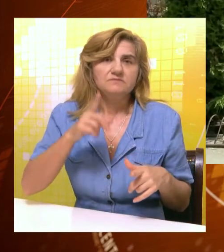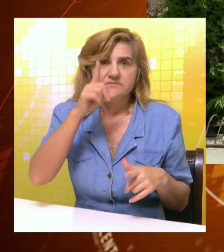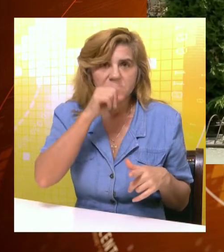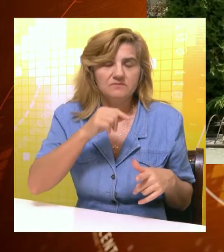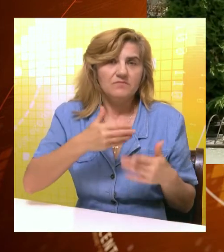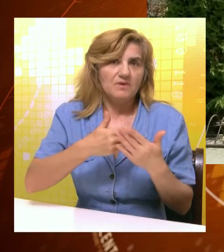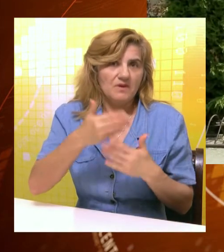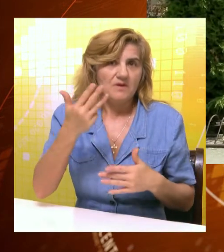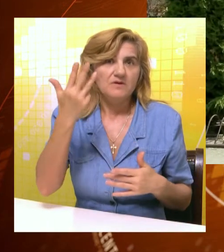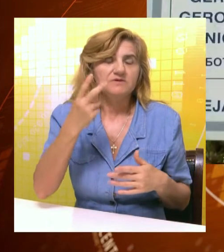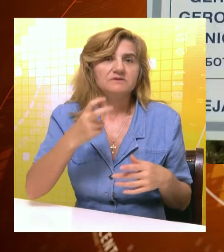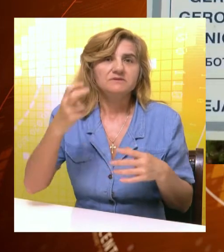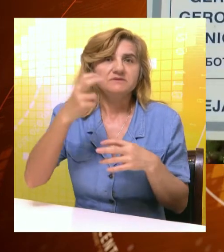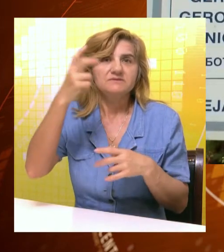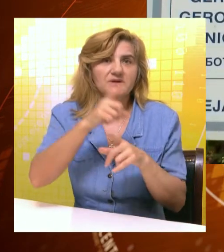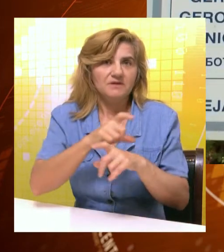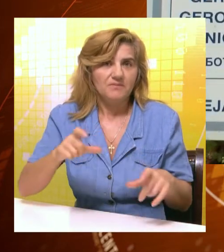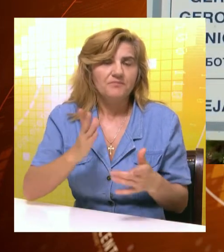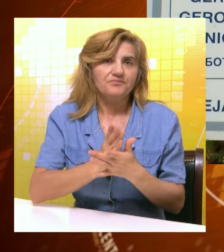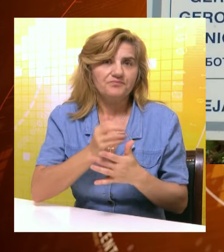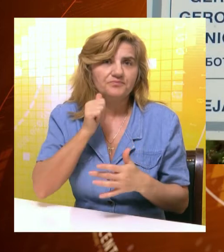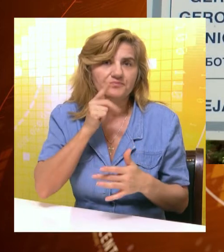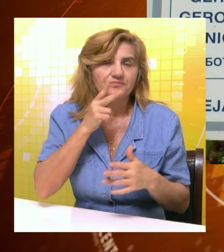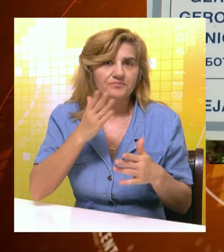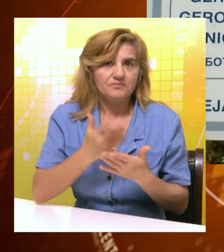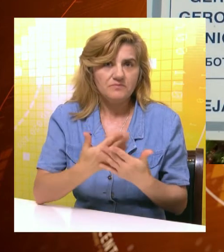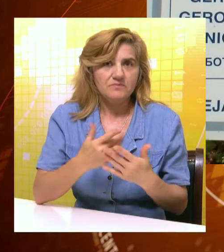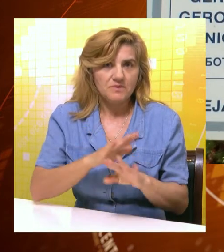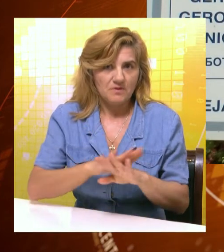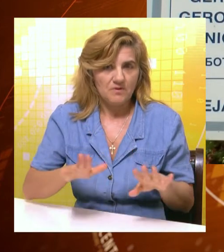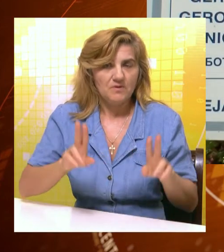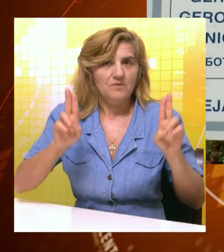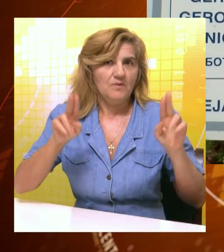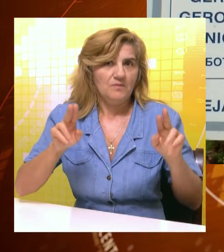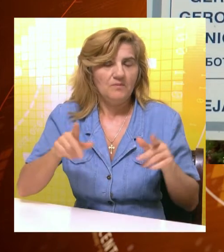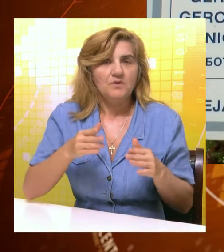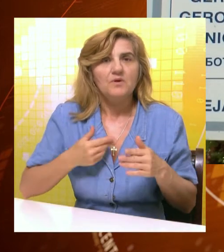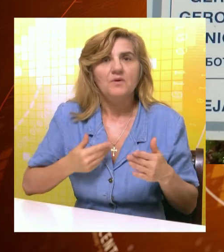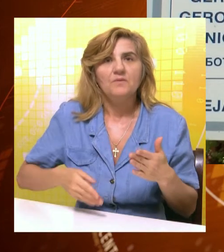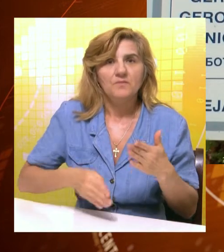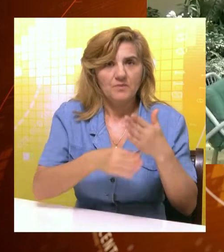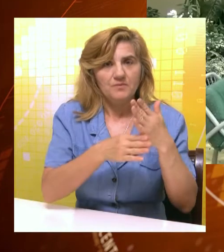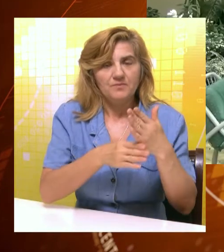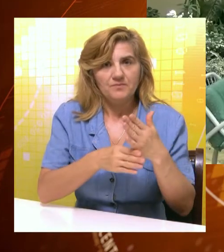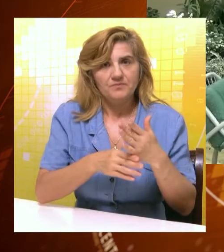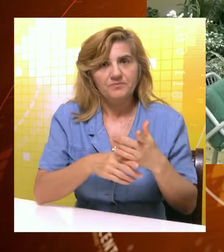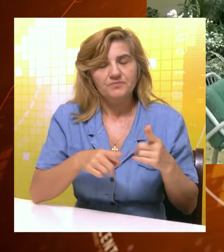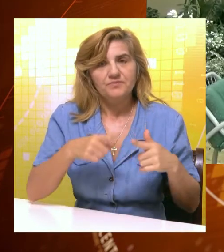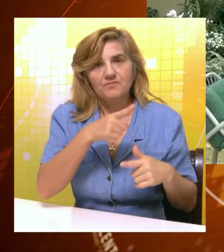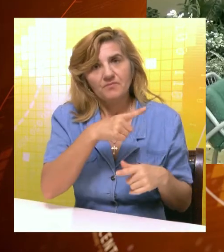lokalnom samoupravom, adaptacija četvrtog sprata će biti završen u roku i korisnicima će biti omogućena adekvatna pomoć i usluga.